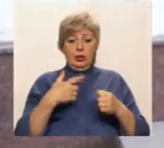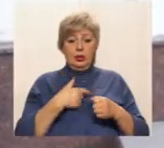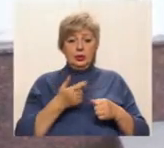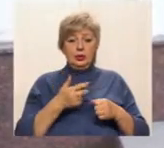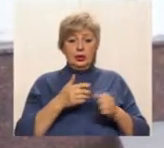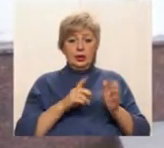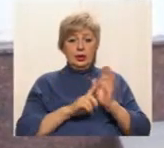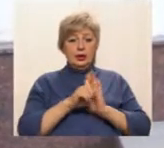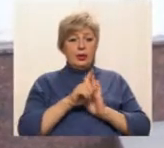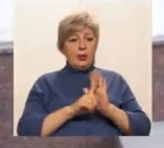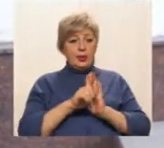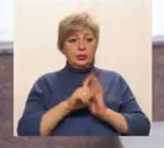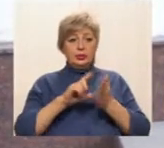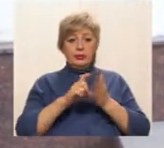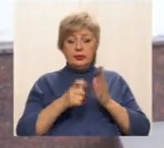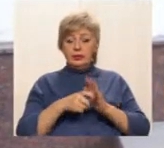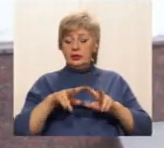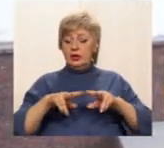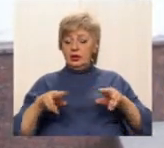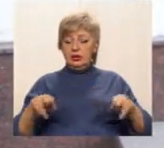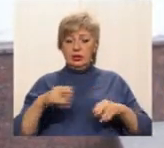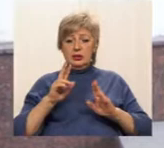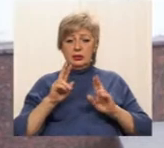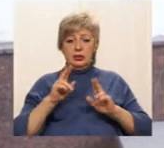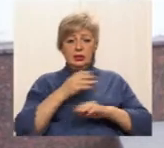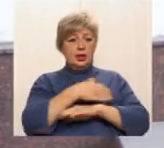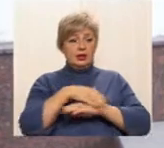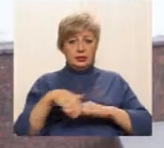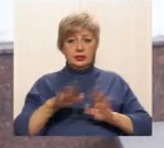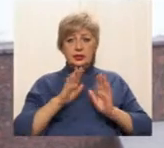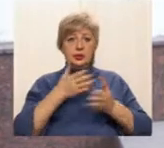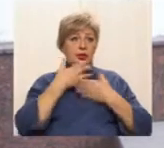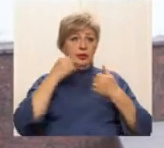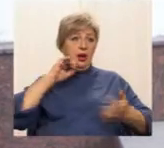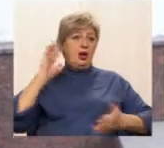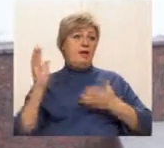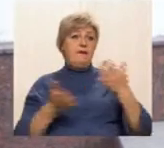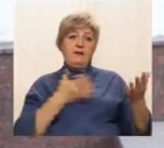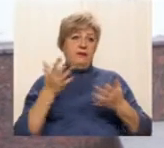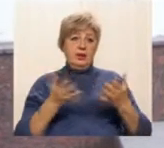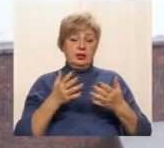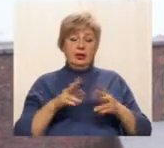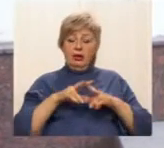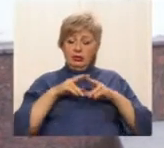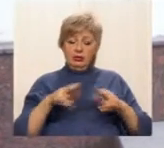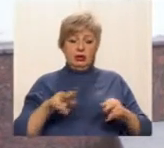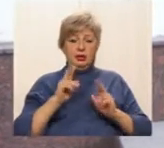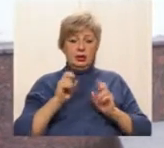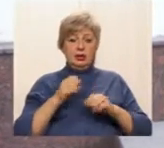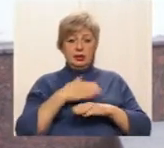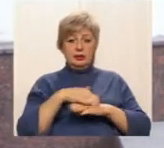Температура точно така сама, як на вулиці, тільки немає вітру, сквозняка, все остальне точно так же, як на вулиці.